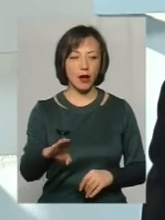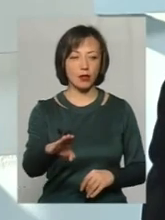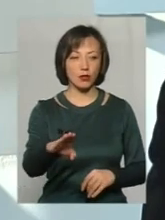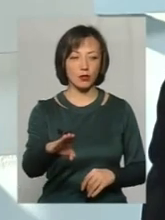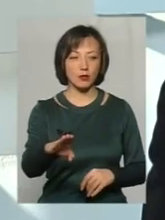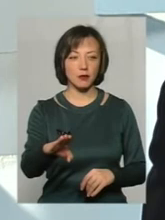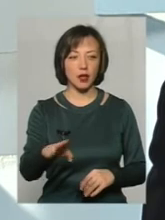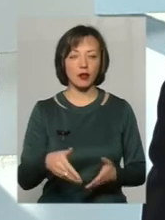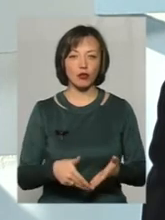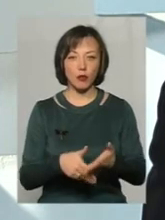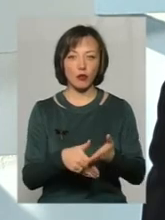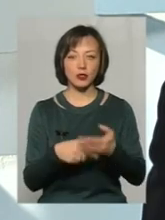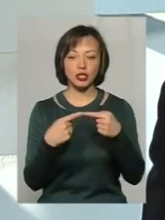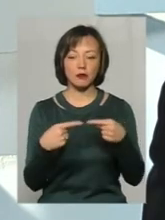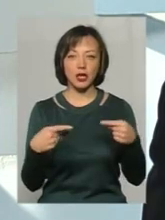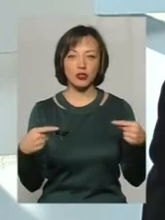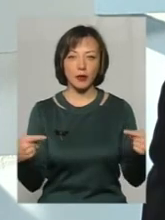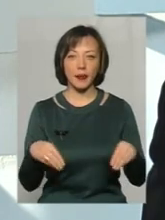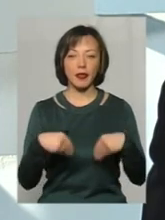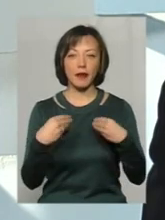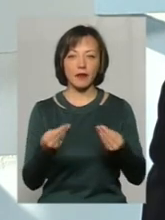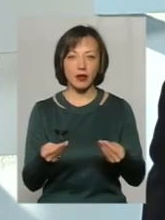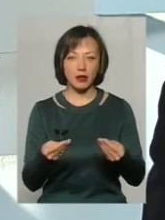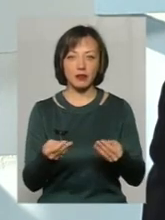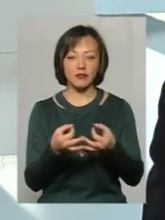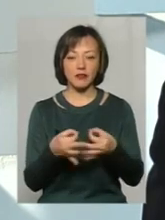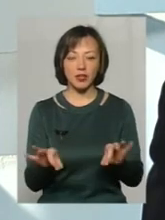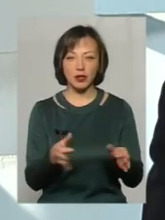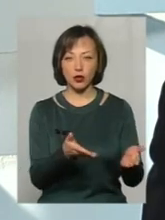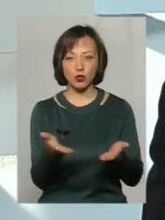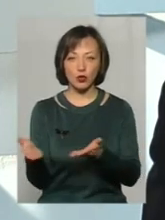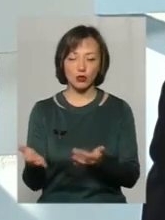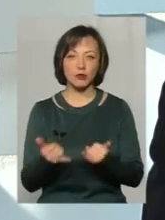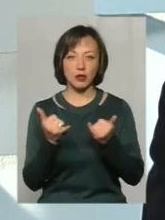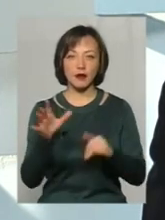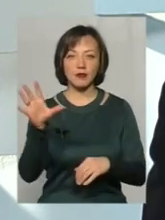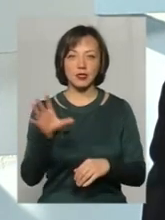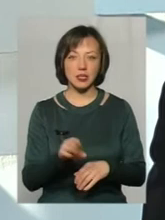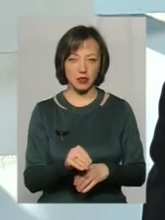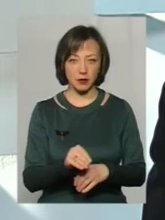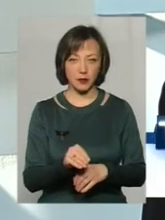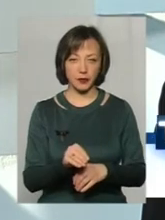допоміжними речами, які би давали вільний доступ для всіх